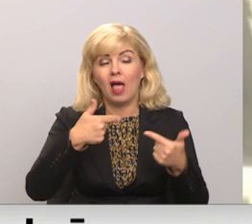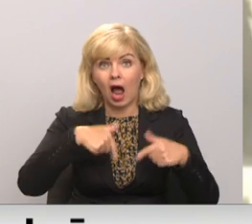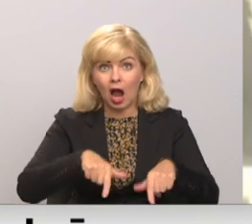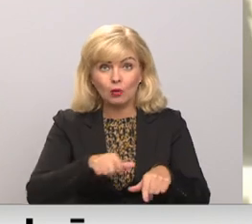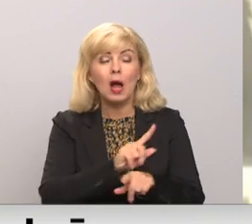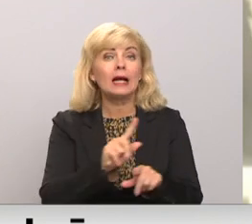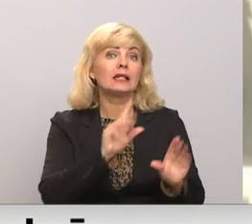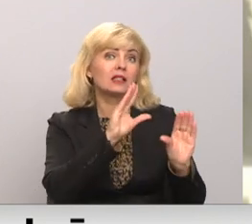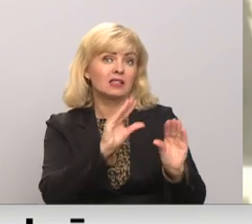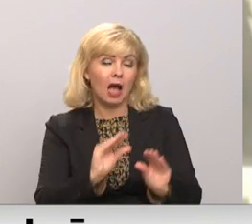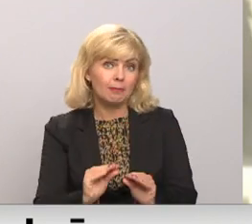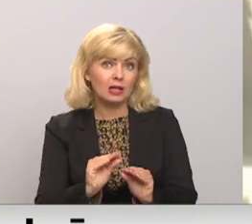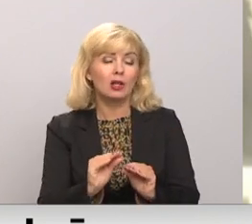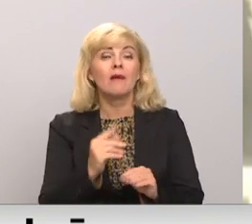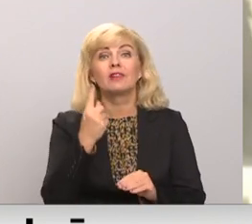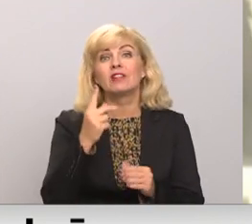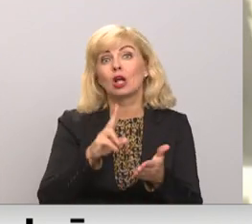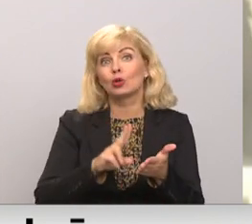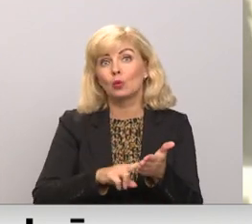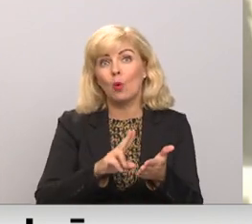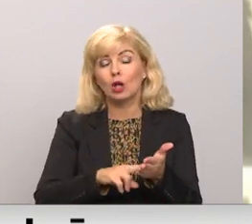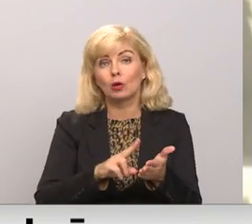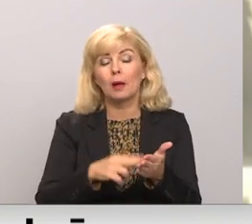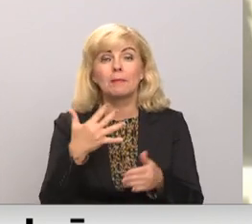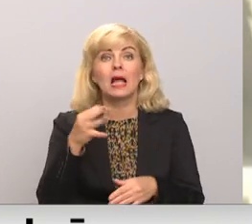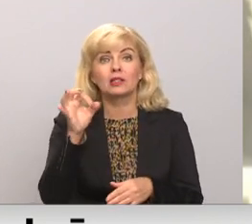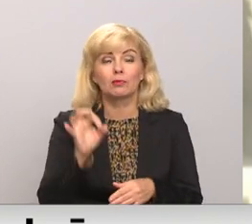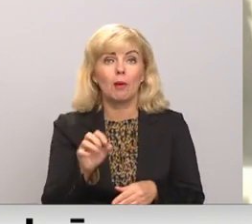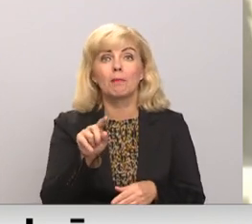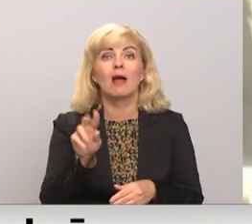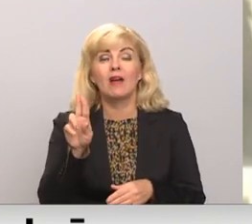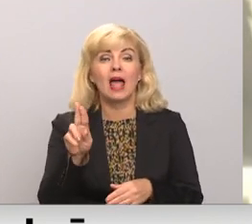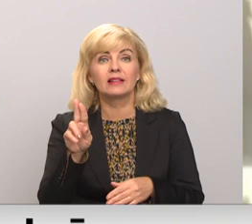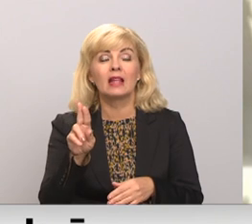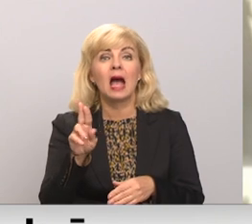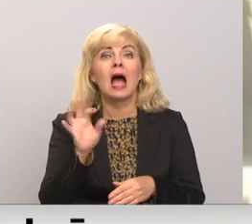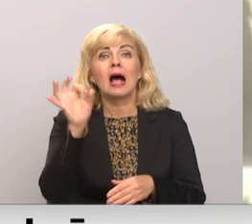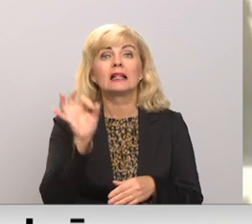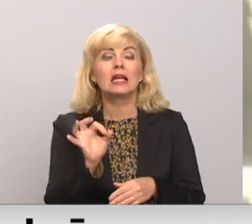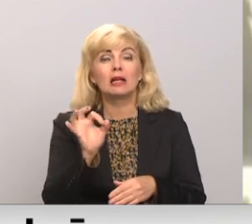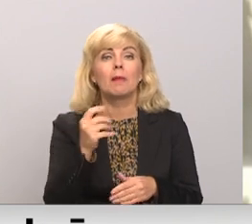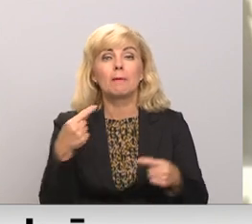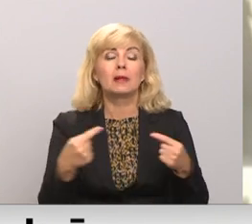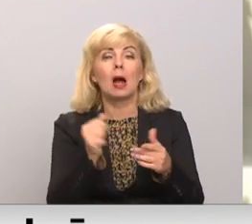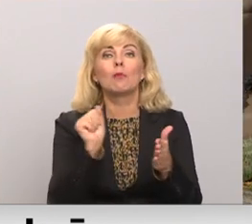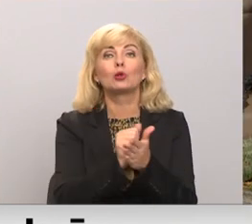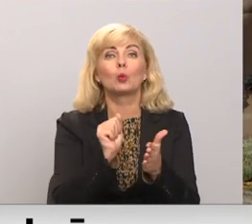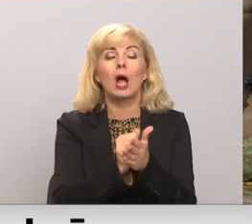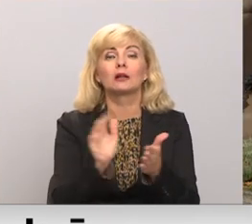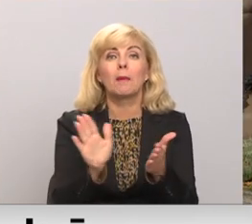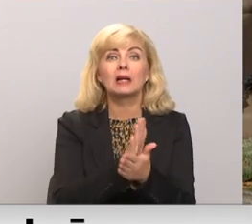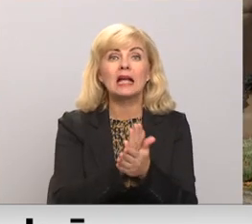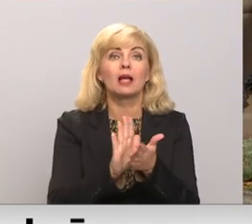samazināts viens nodokļas, 5% PVN likme tiks piemērot drukātajai presējiem grāmatām.